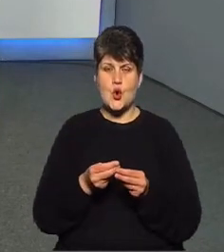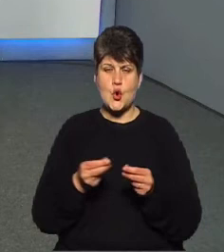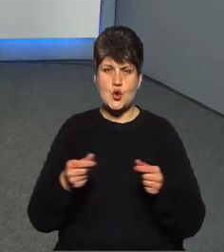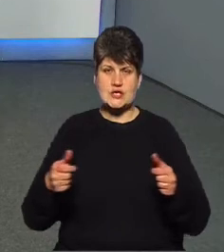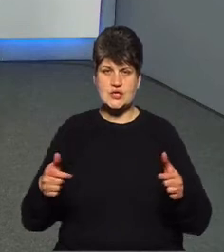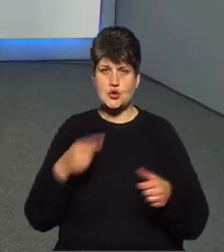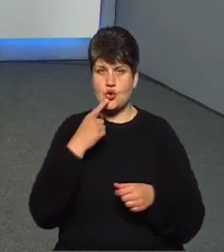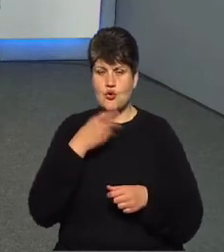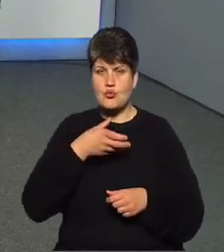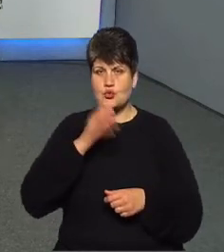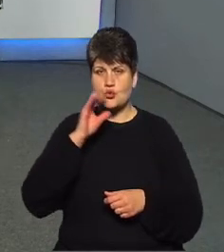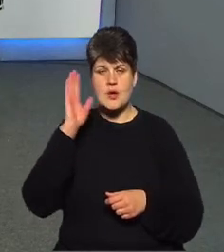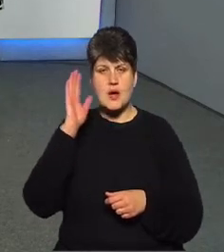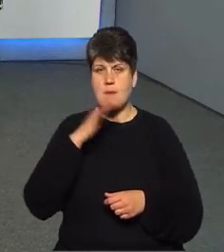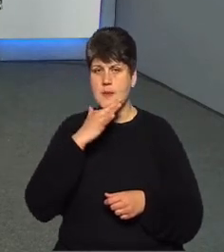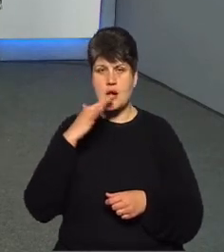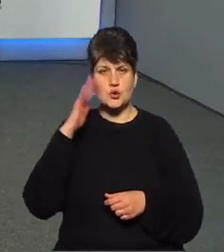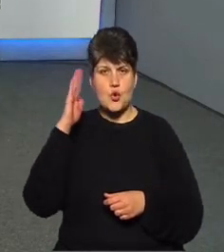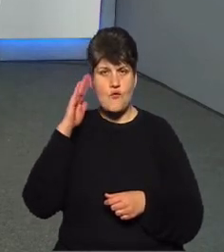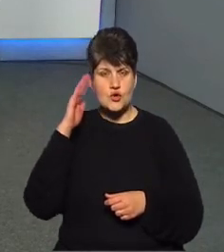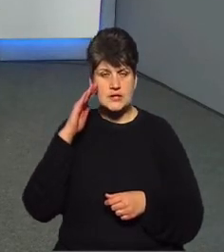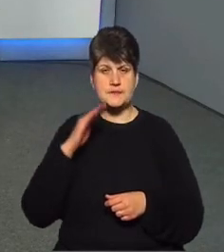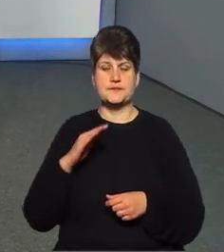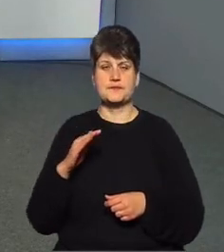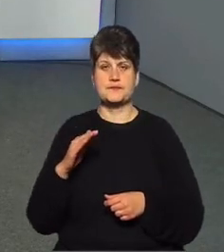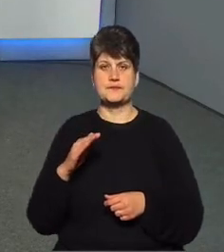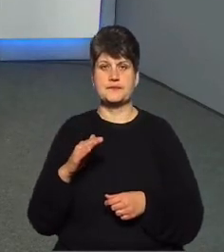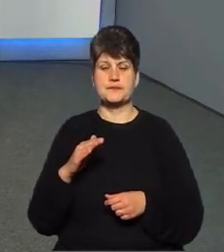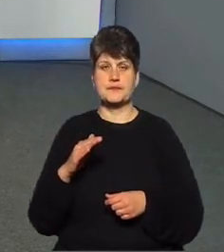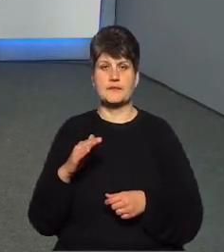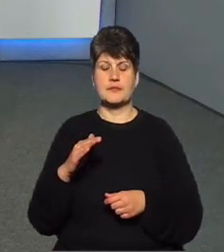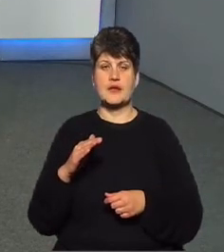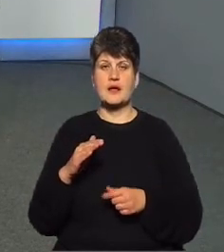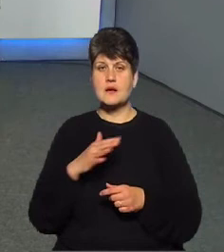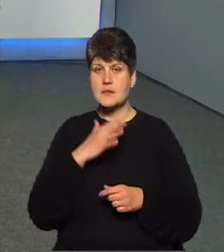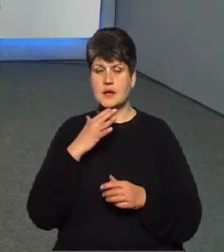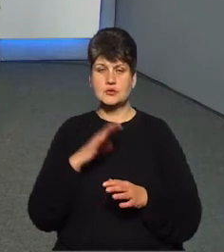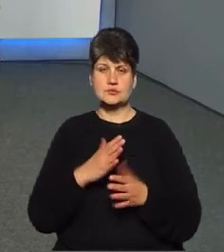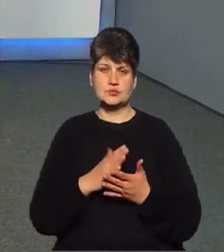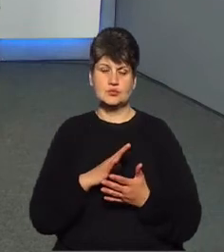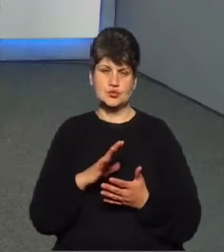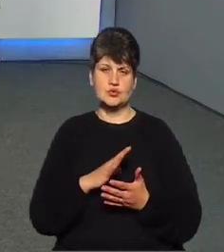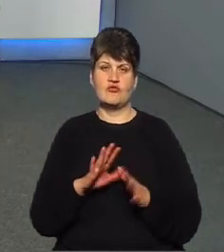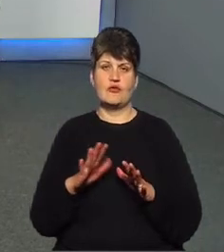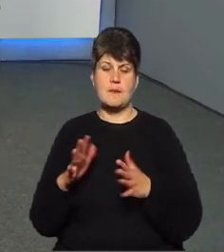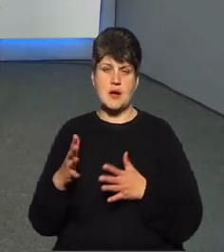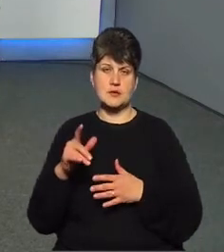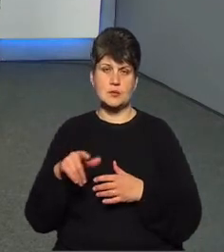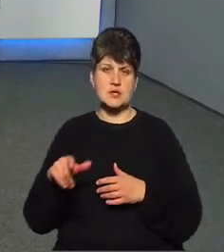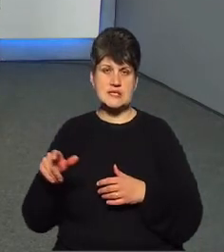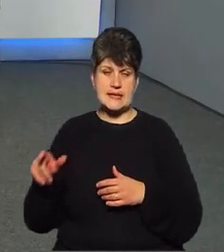води. Ну, і чимало було малоклінічних випадків, яких я бачив, пацієнтів, які мали